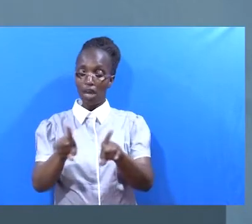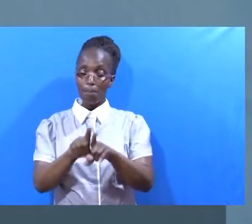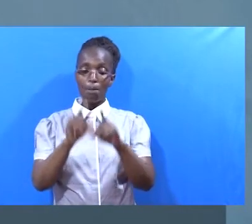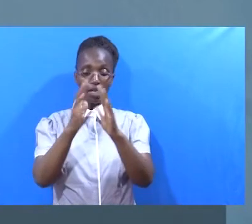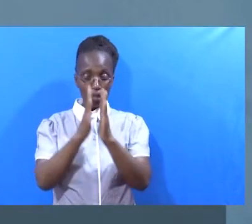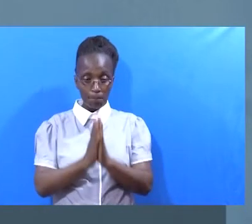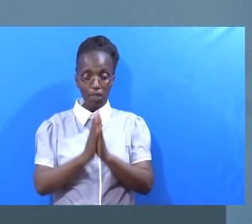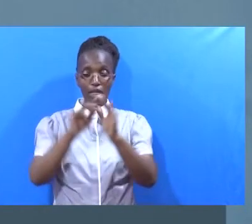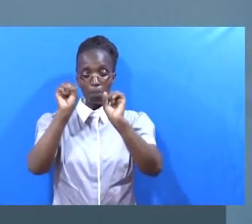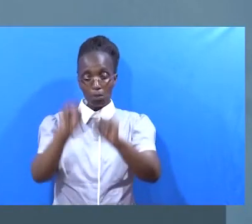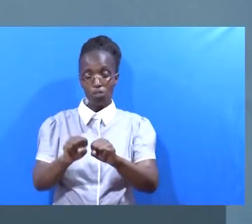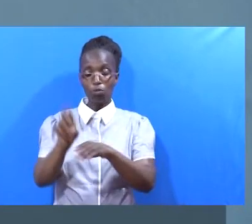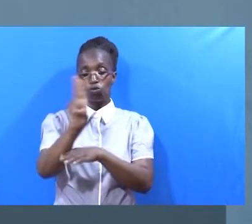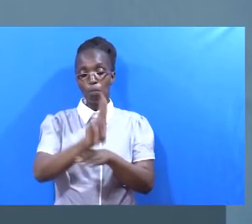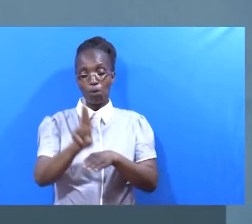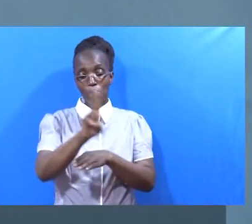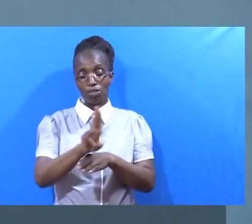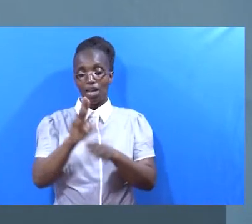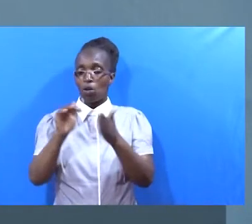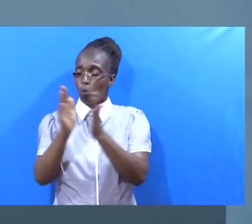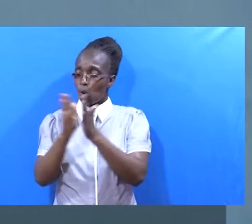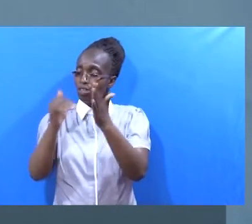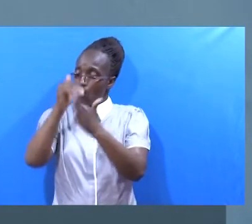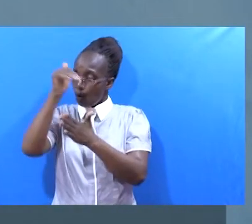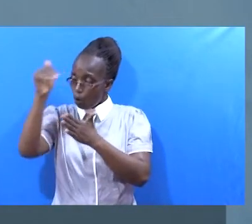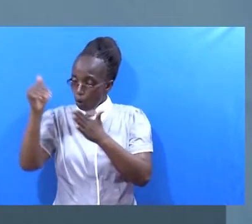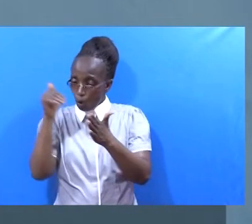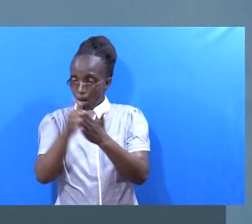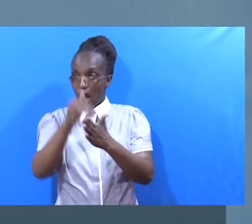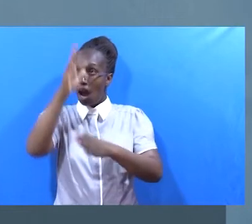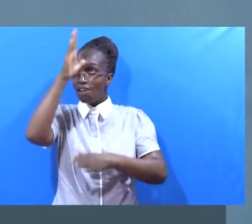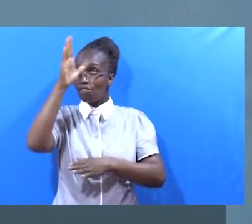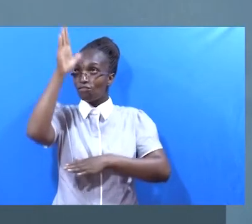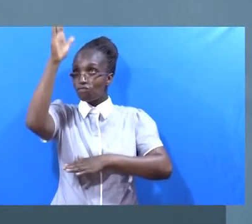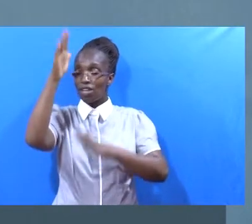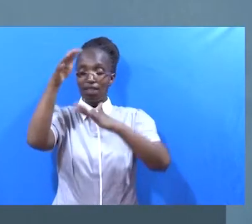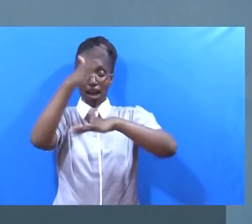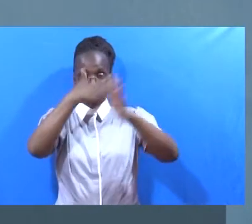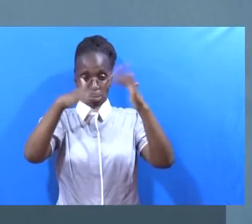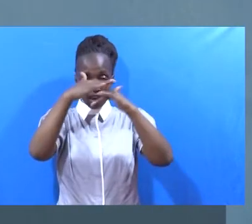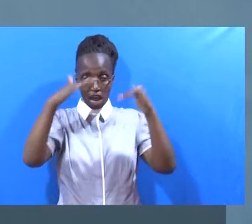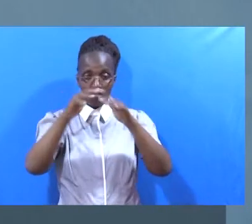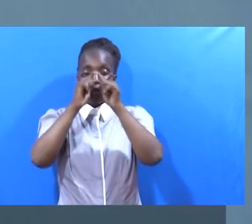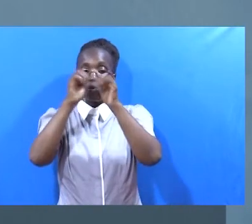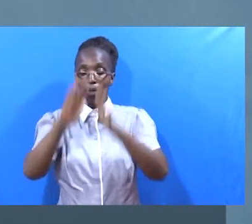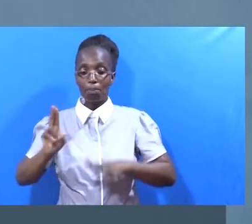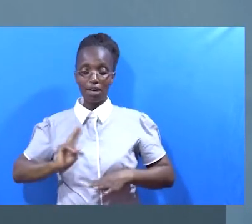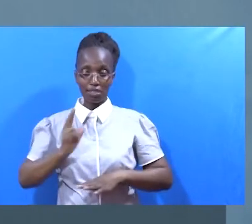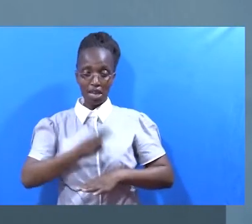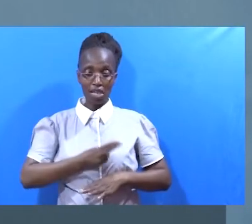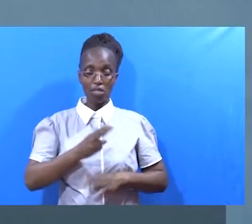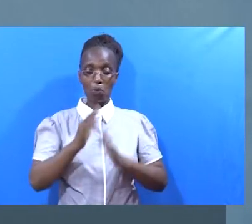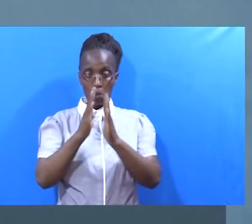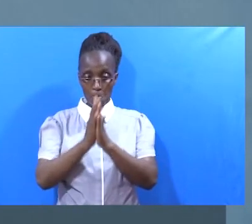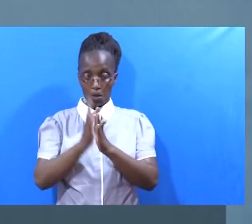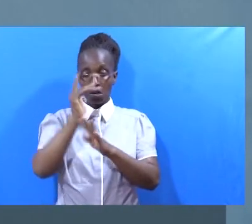kuomba Tunaeza kutumika Hili tuweze kuwa tumikia wengkini Na kwa haa yote Mungu baba liye mbi jumbi nguni Atatubariki